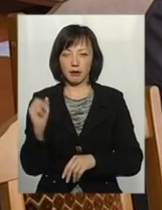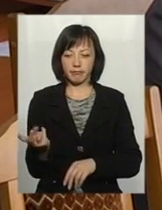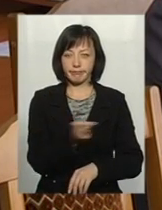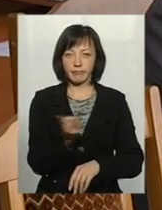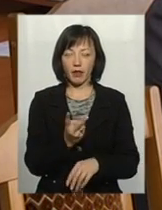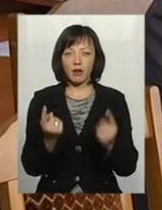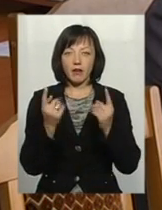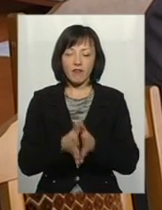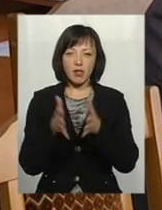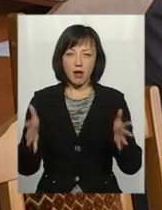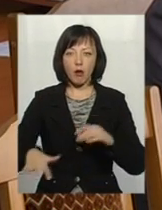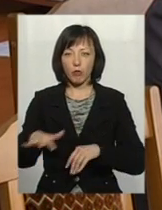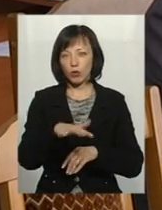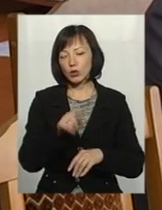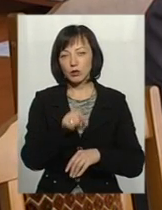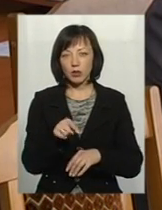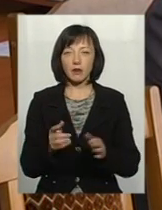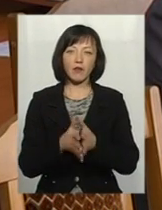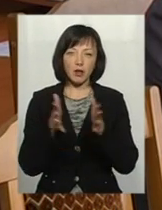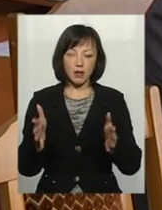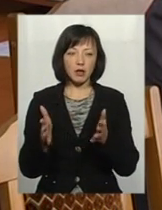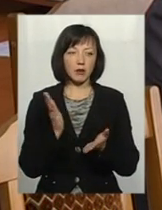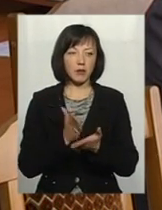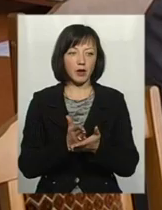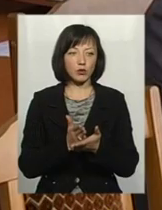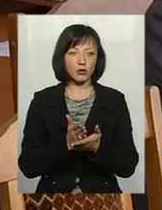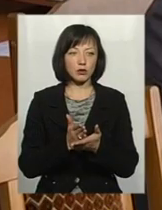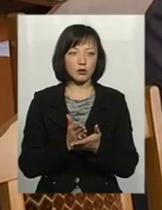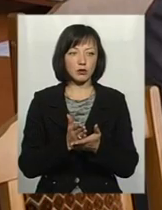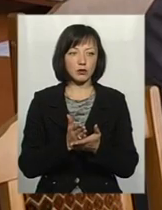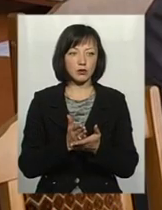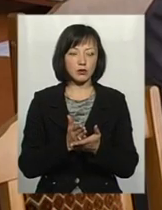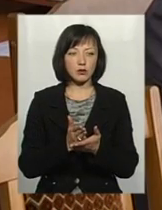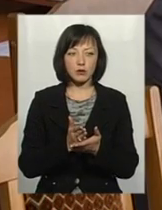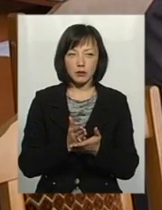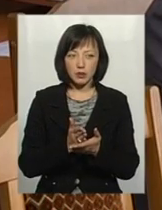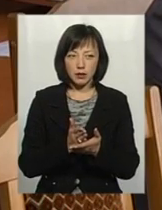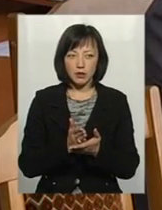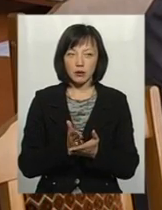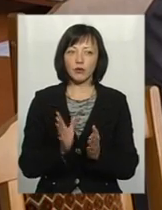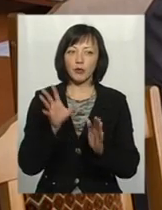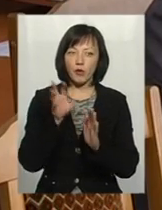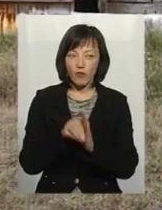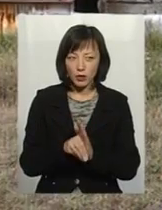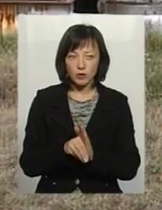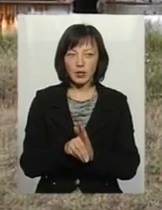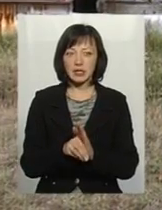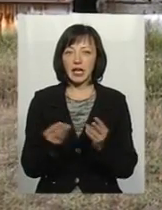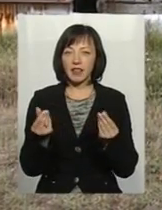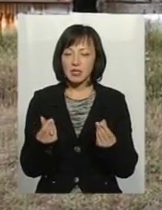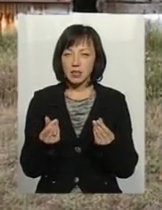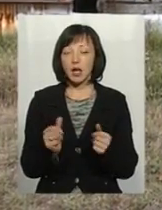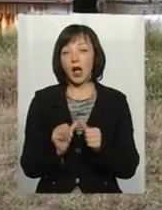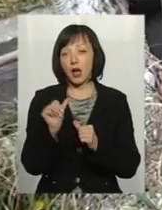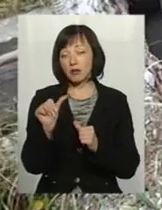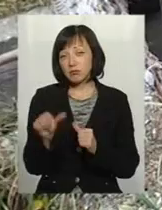досить велика площа і тоді досить великі мають впроваджуватися інвестиції. Але разом з